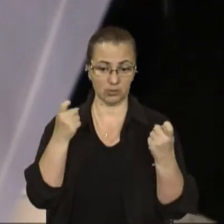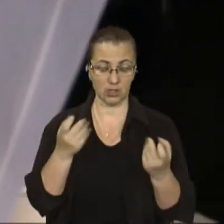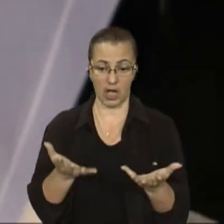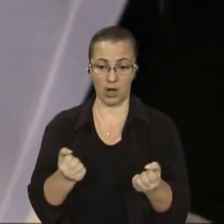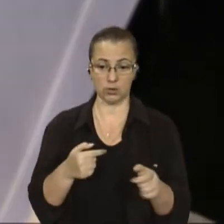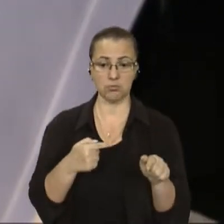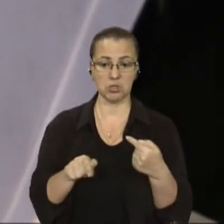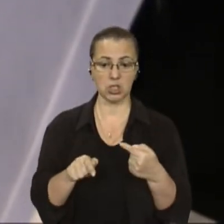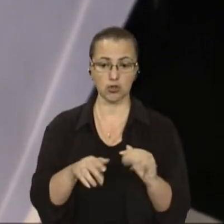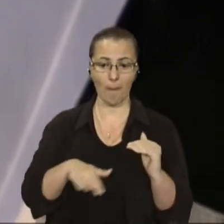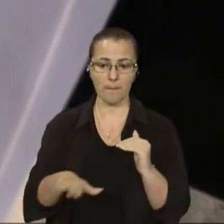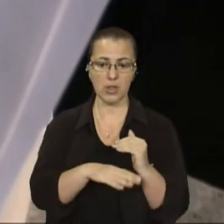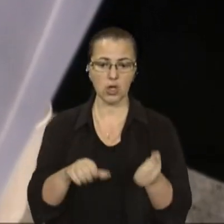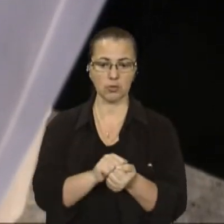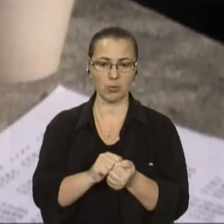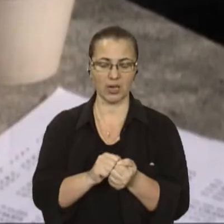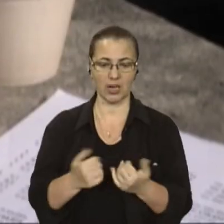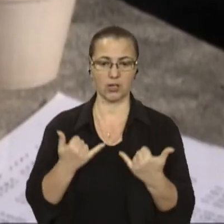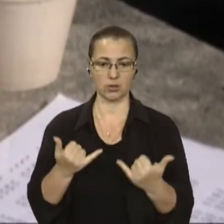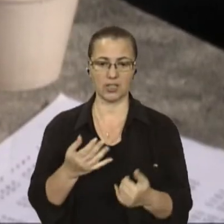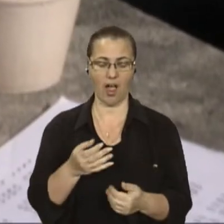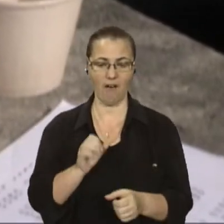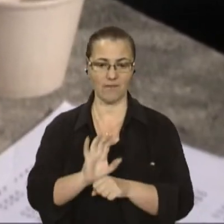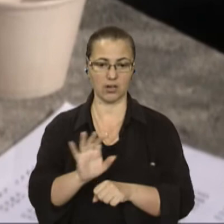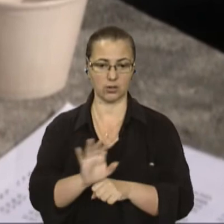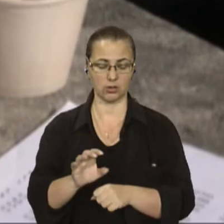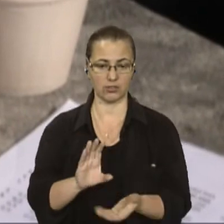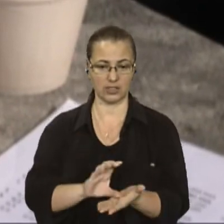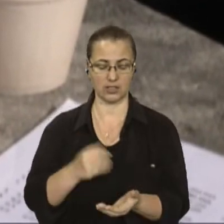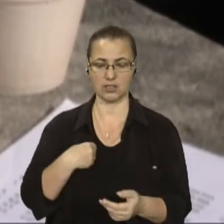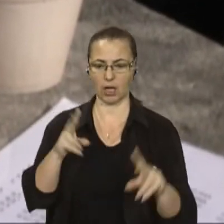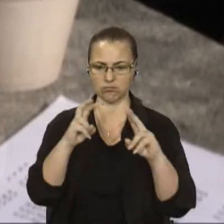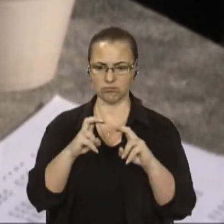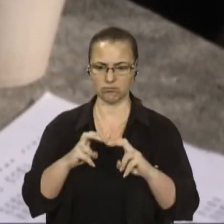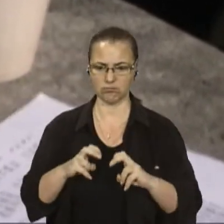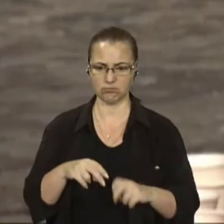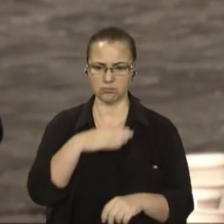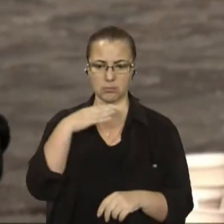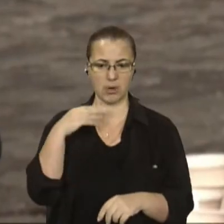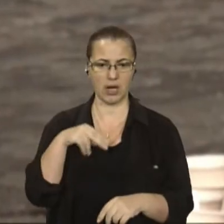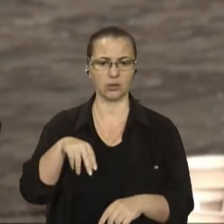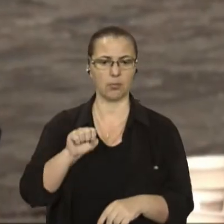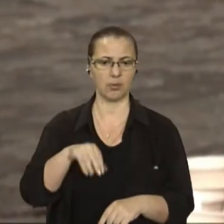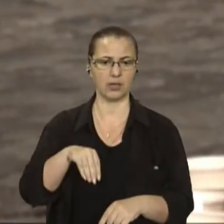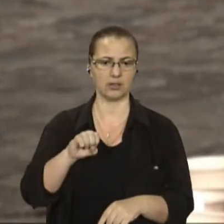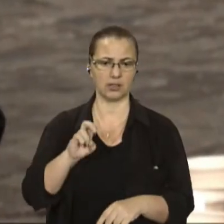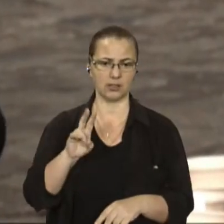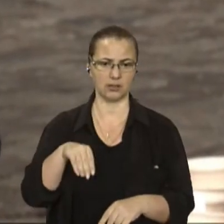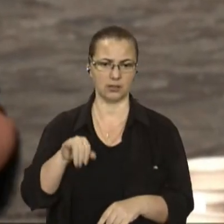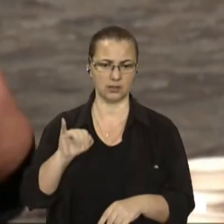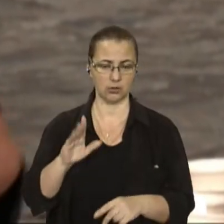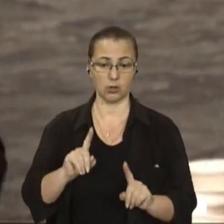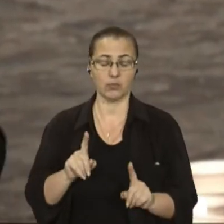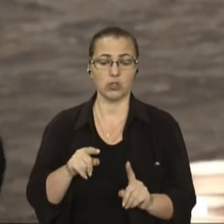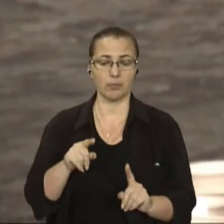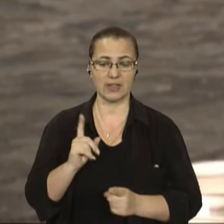різну площу паперу для виготовлення стаканчику. Я досліджувала дуже багато патентів, і саме таких, що зі